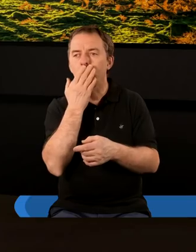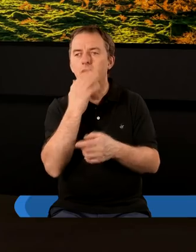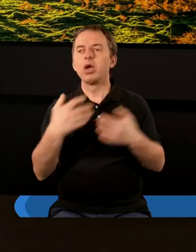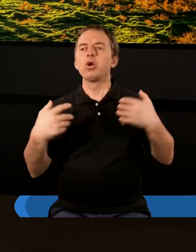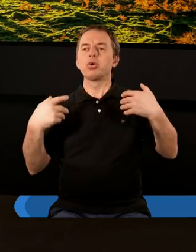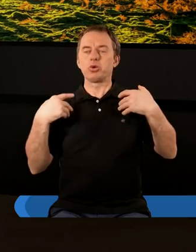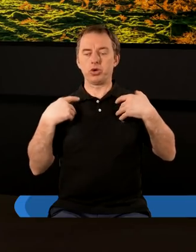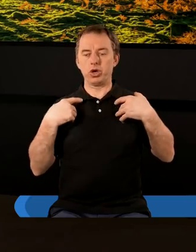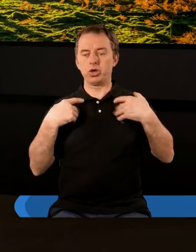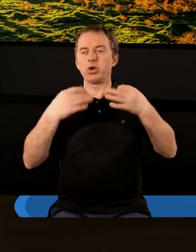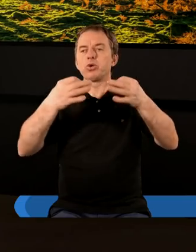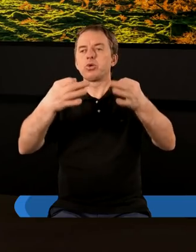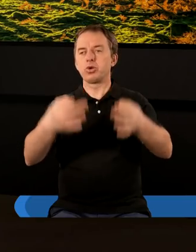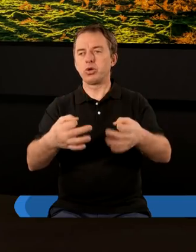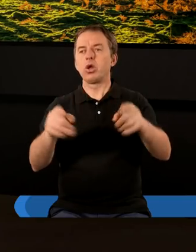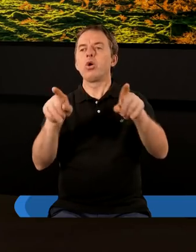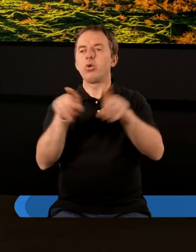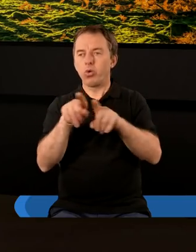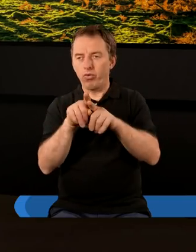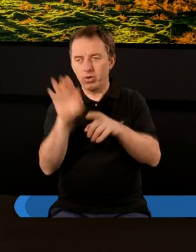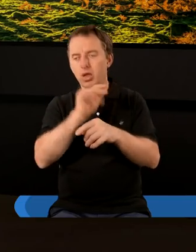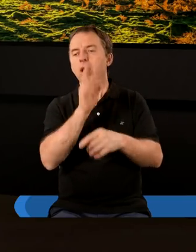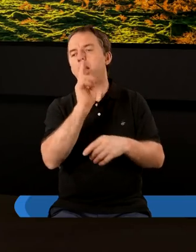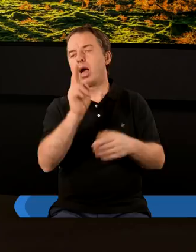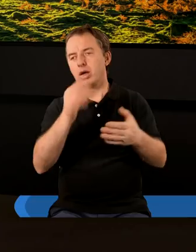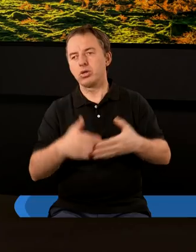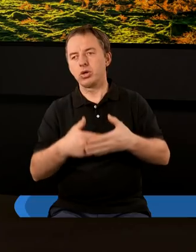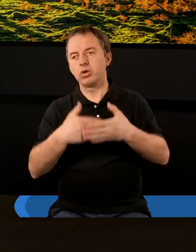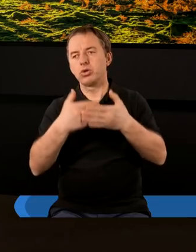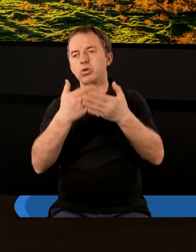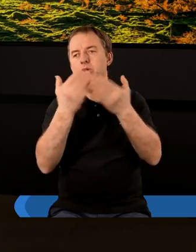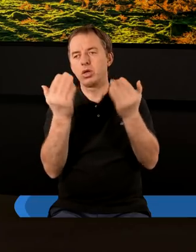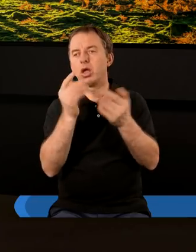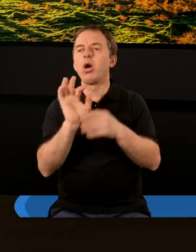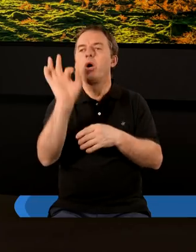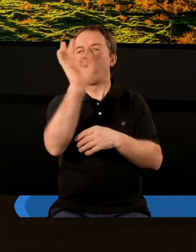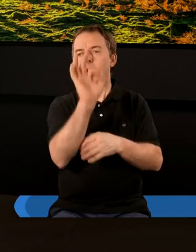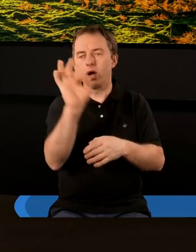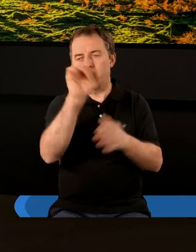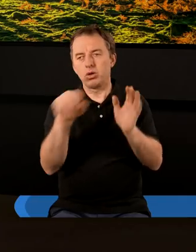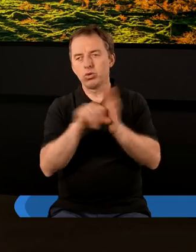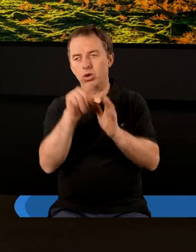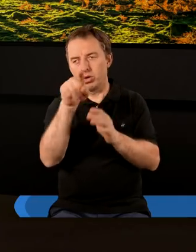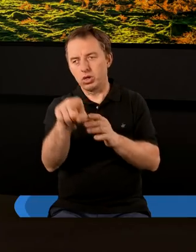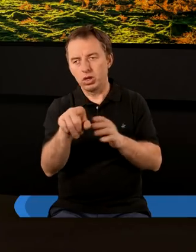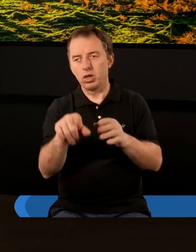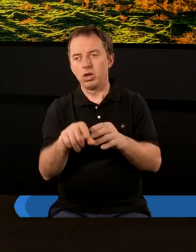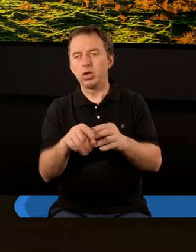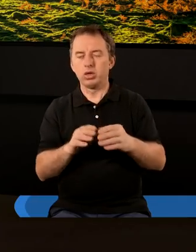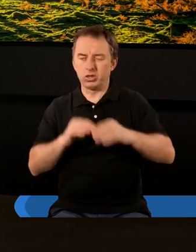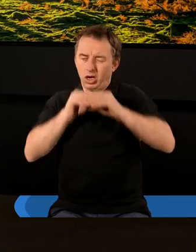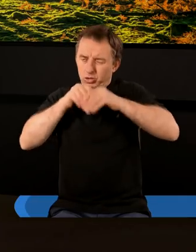żyj dzisiaj również z Bogiem każdy dzień jest okazją do tego abyś